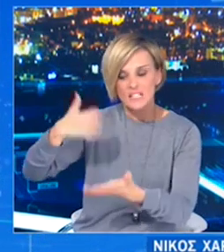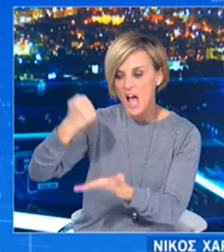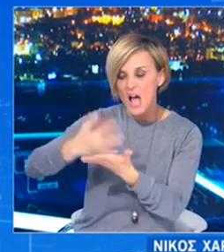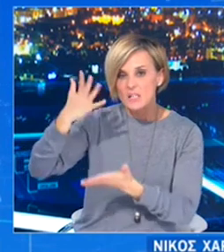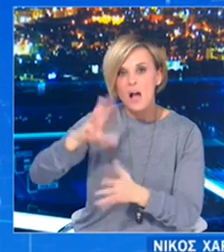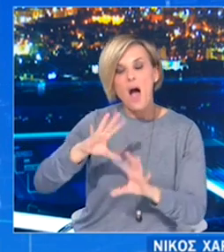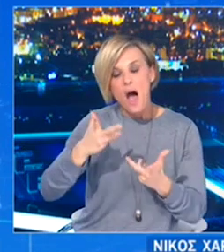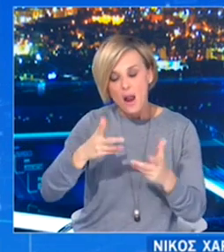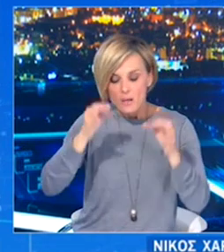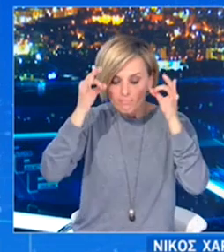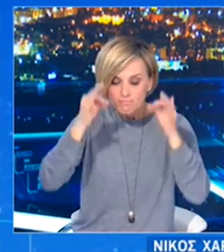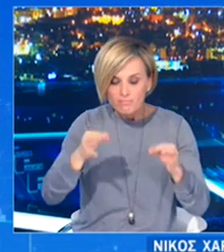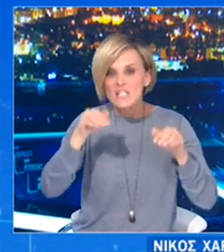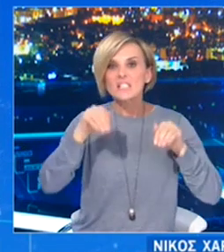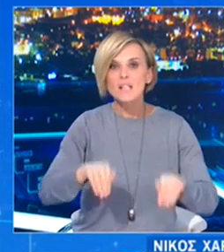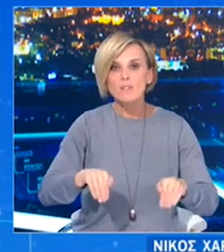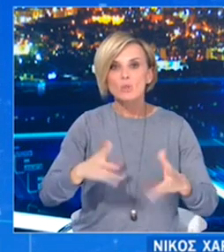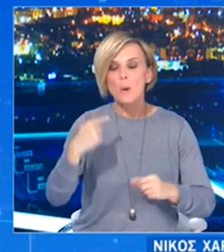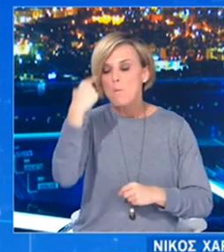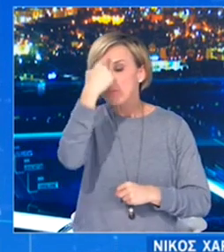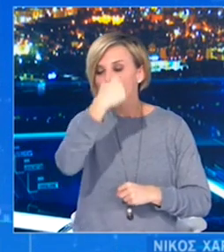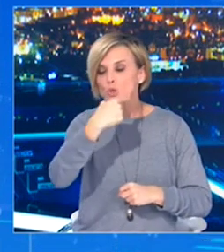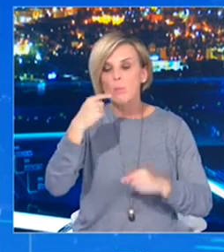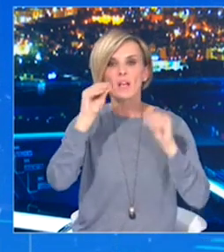απόλυτο σεβασμό στα προσωπικά δεδομένα. Ευχαριστώ.